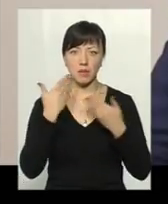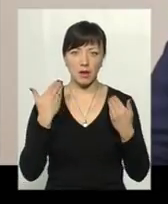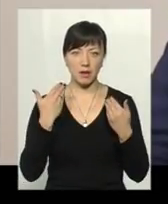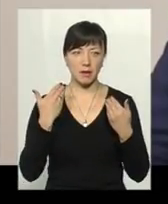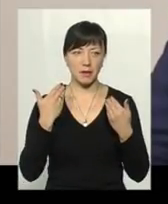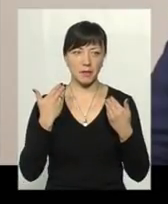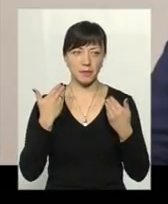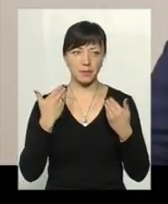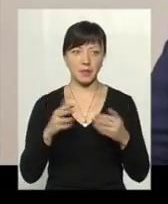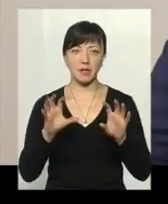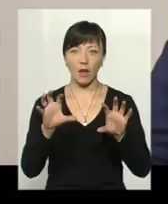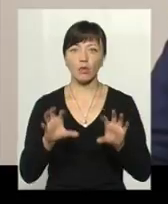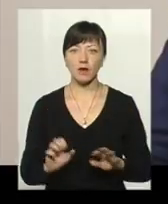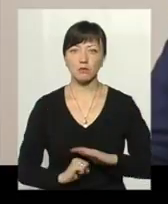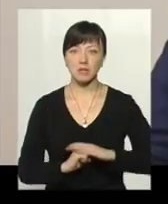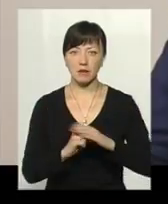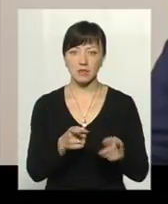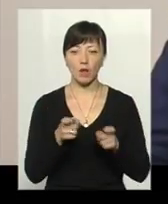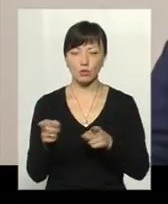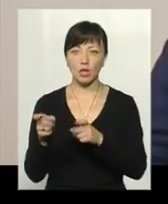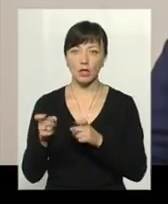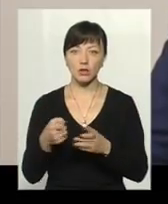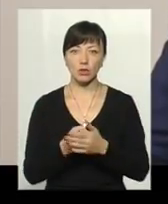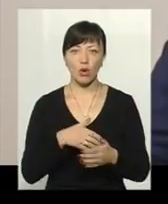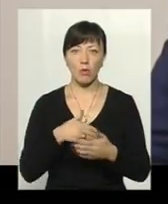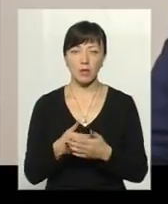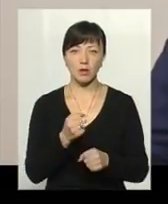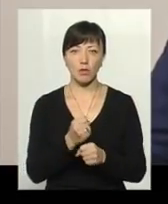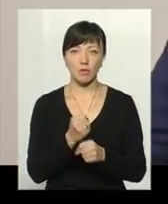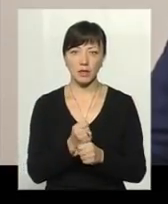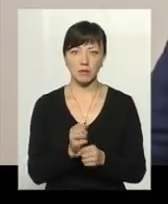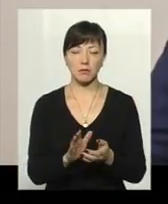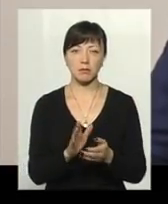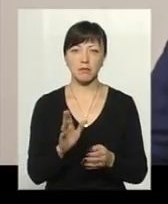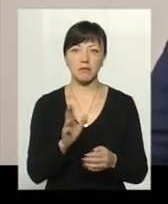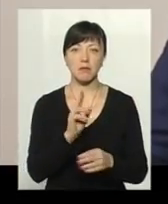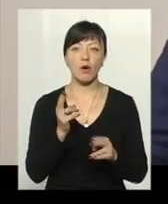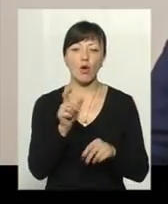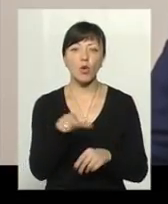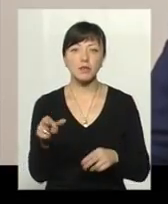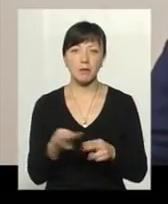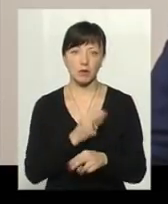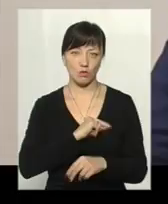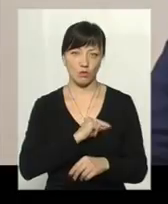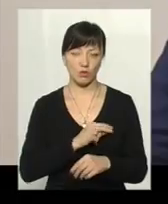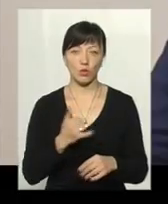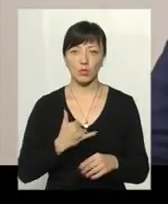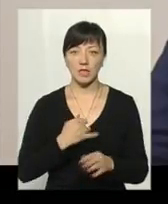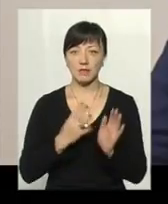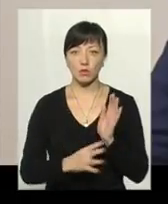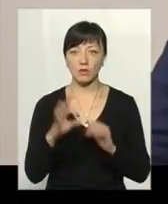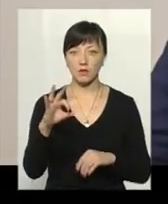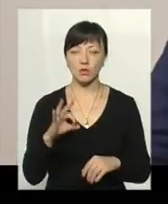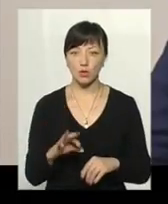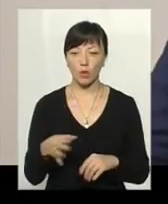законодавчих підстав залучати до громадських робіт безробітних осіб. У нас 90